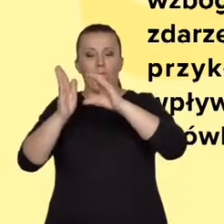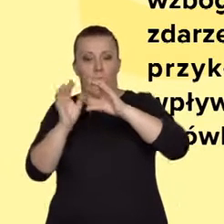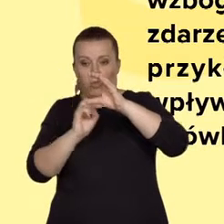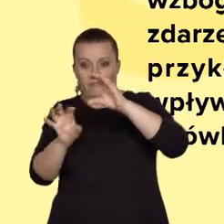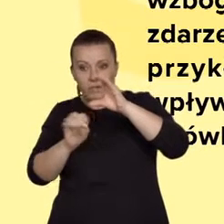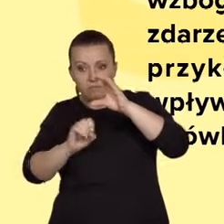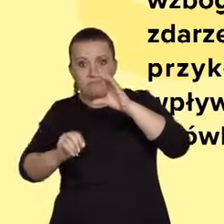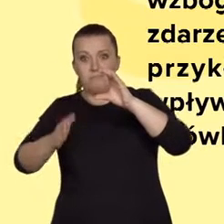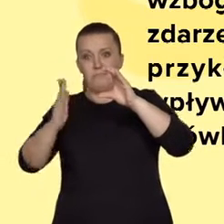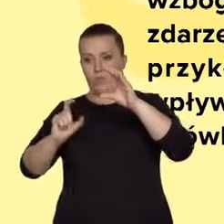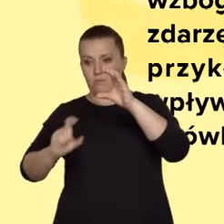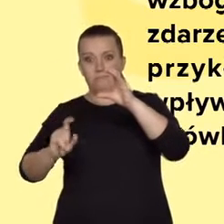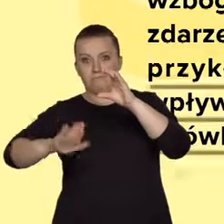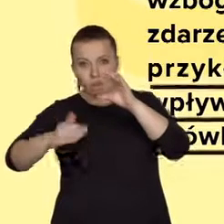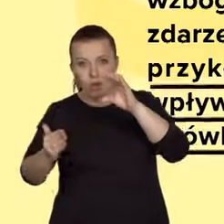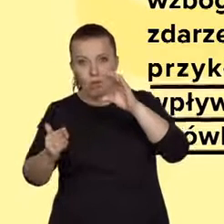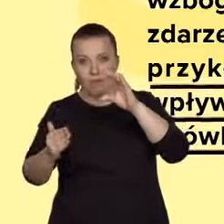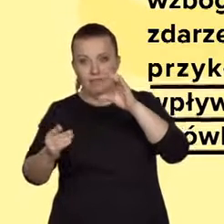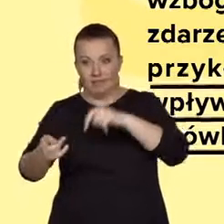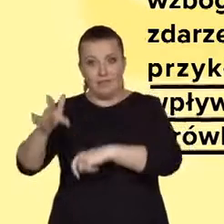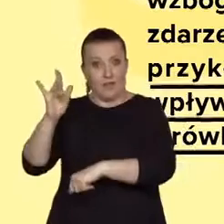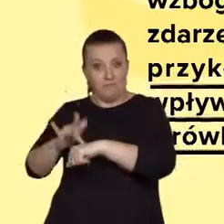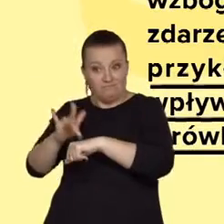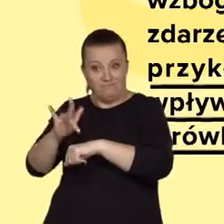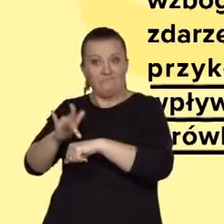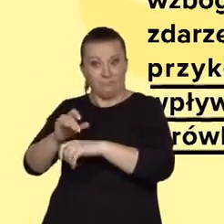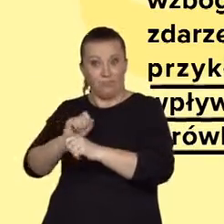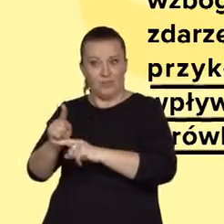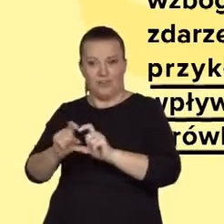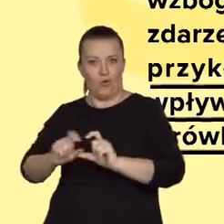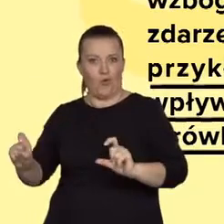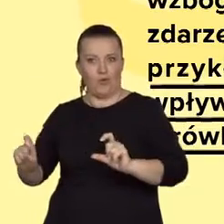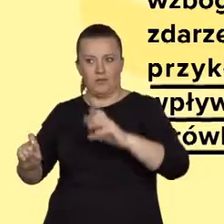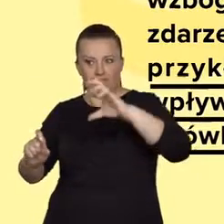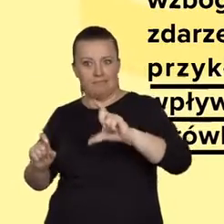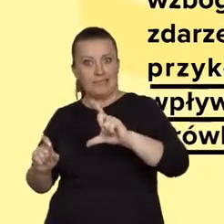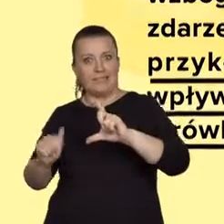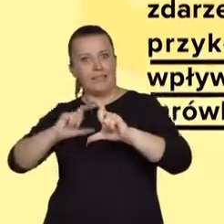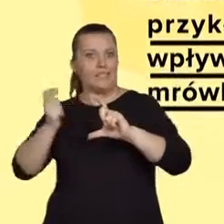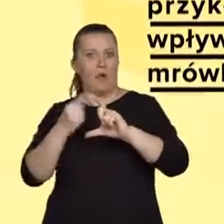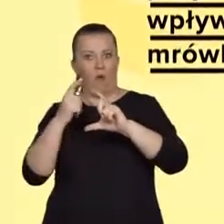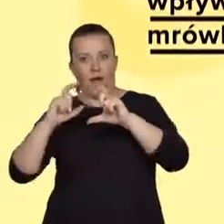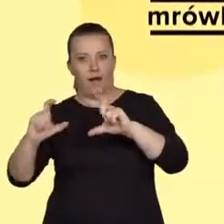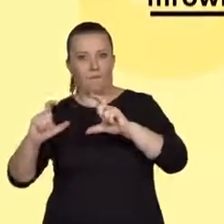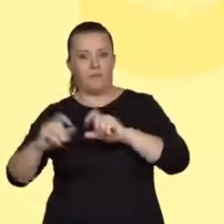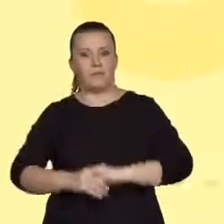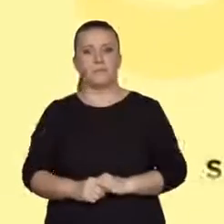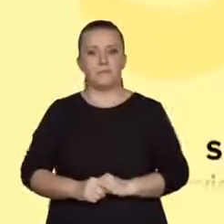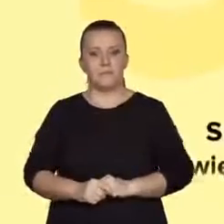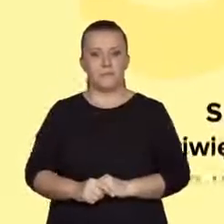analizą fragmentu utworu. Koniec pierwszego akapitu jest jego podsumowaniem wspierającym wyartykułowane we wstępie stanowisko.